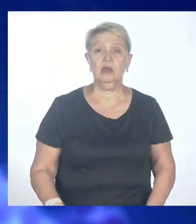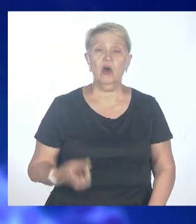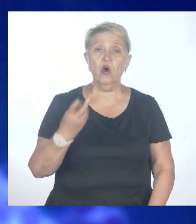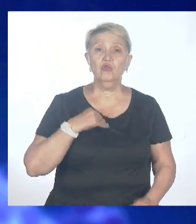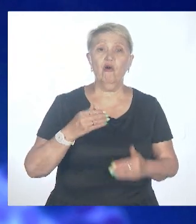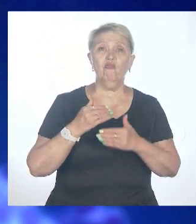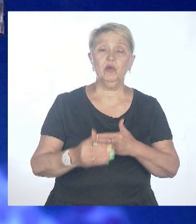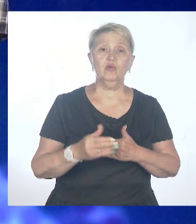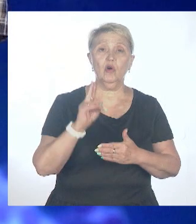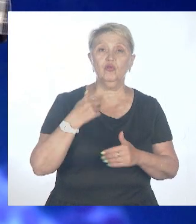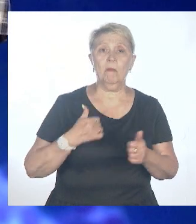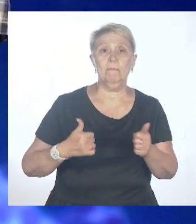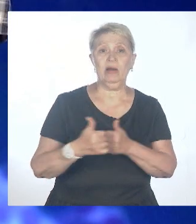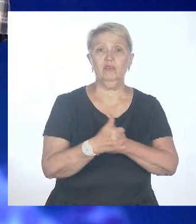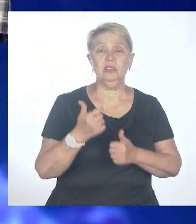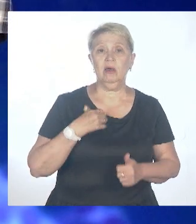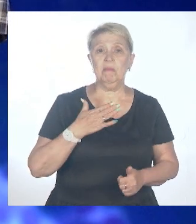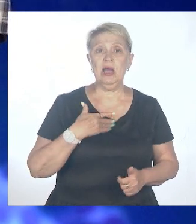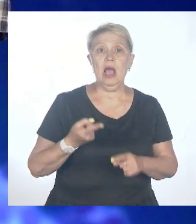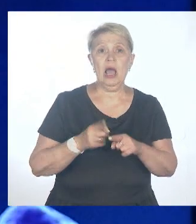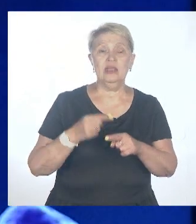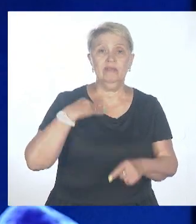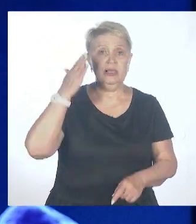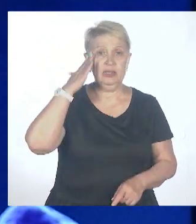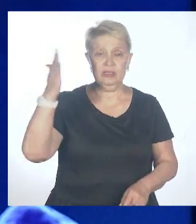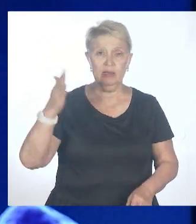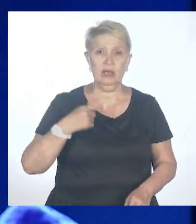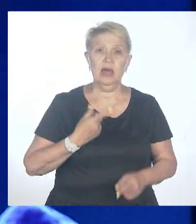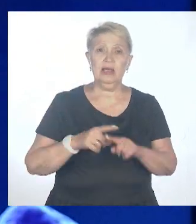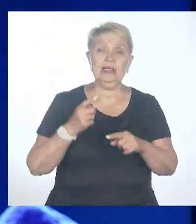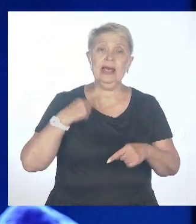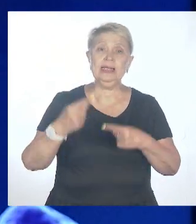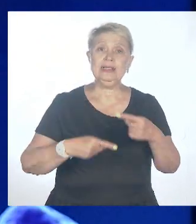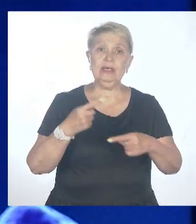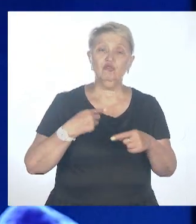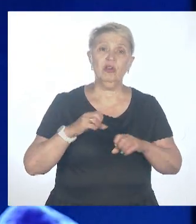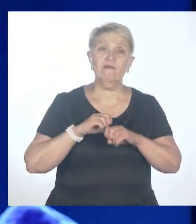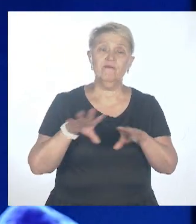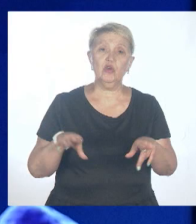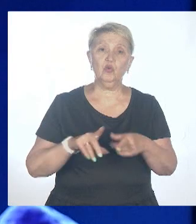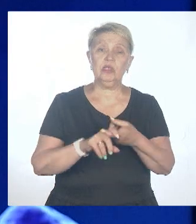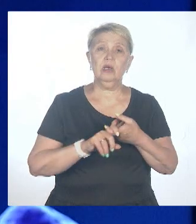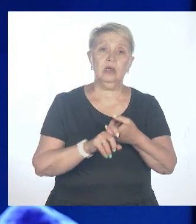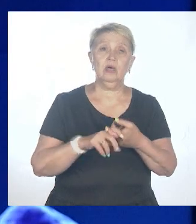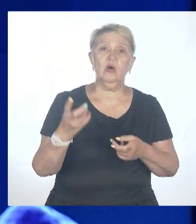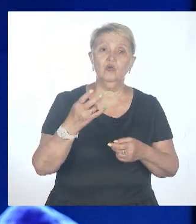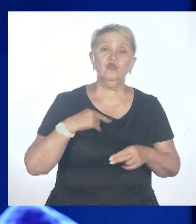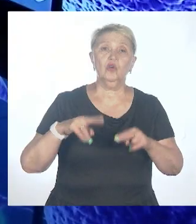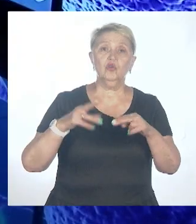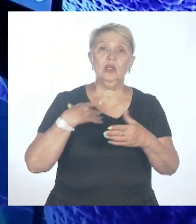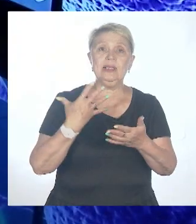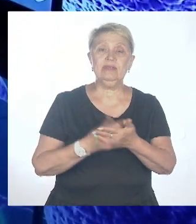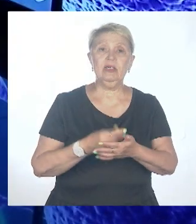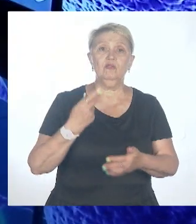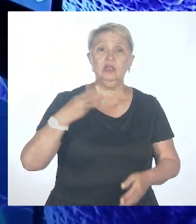есть кто прорвется, мы этого не знаем. И, соответственно, для следующего вируса нужно будет строить свои модели. Да, абсолютно. Мы не